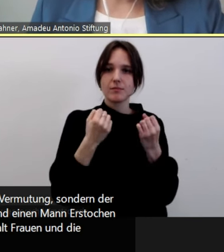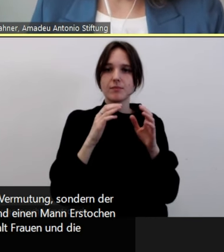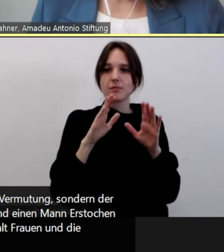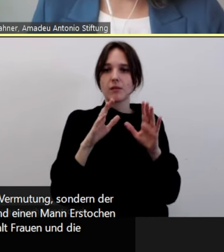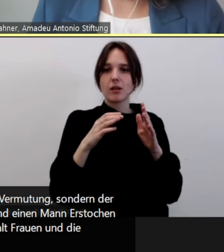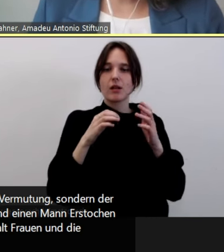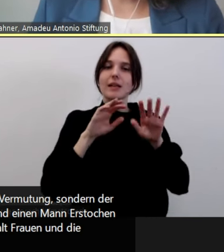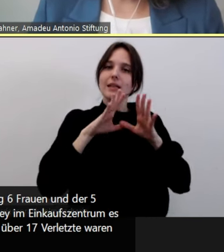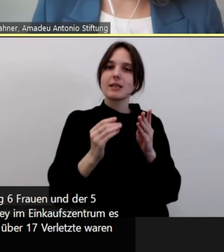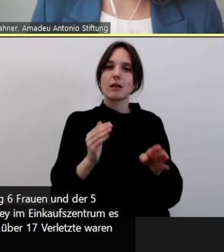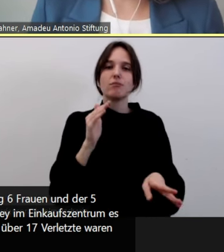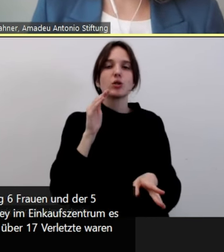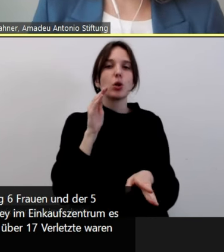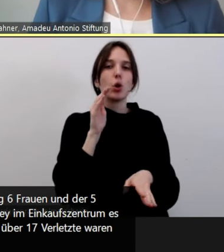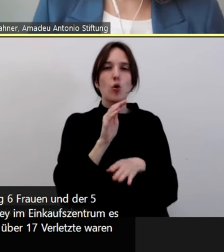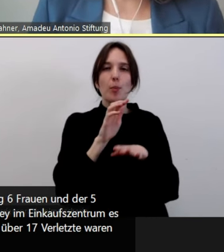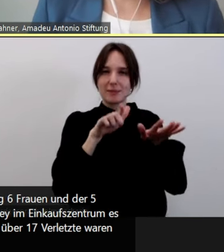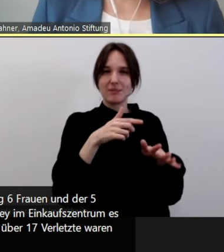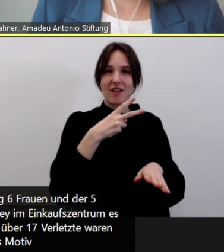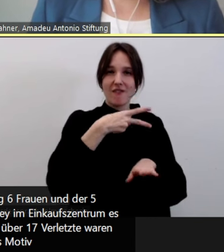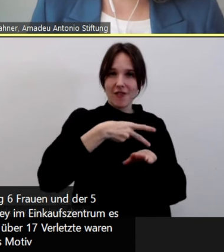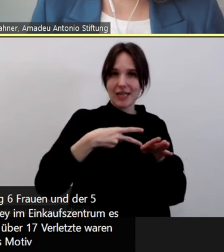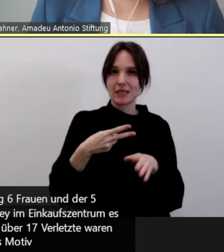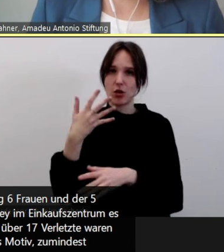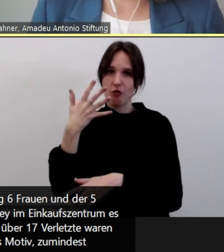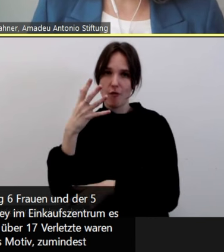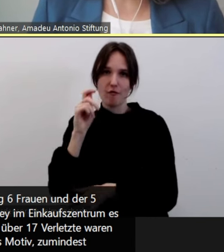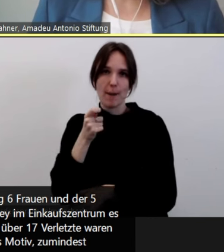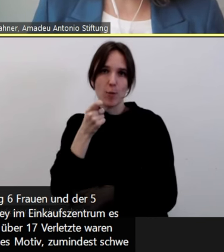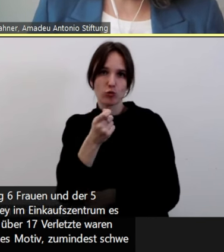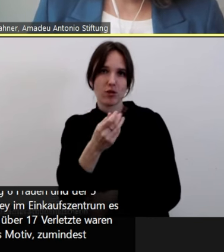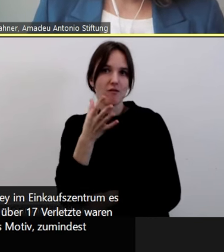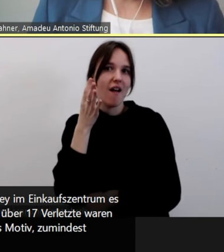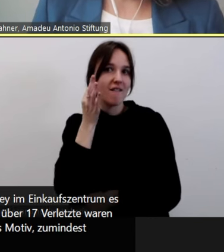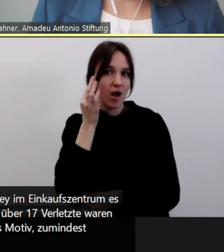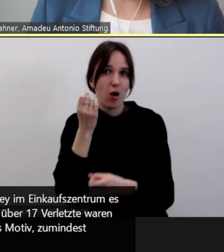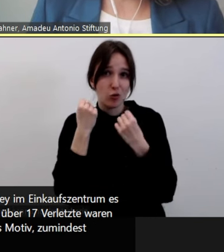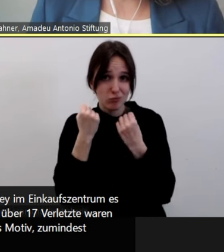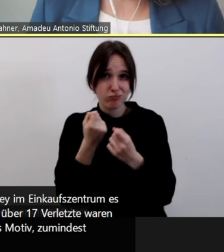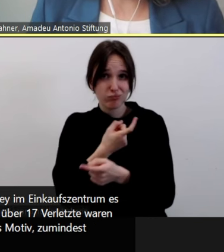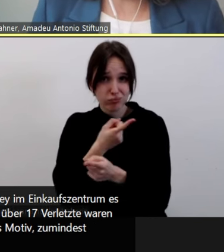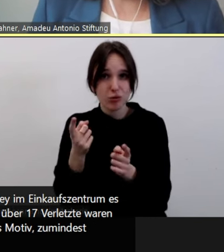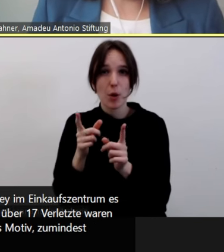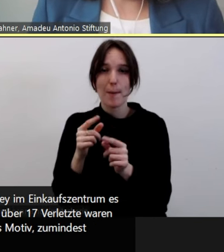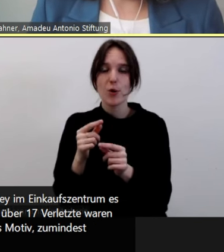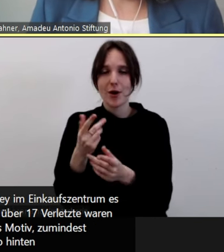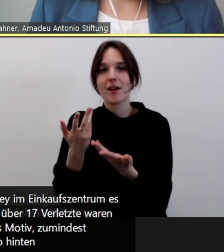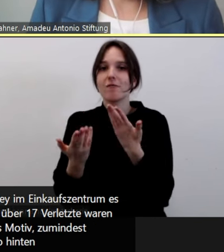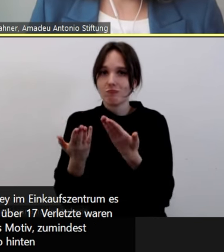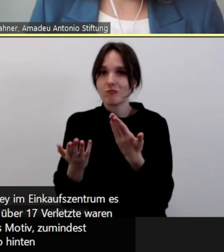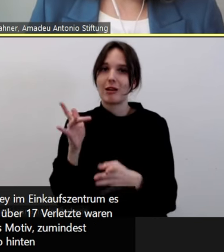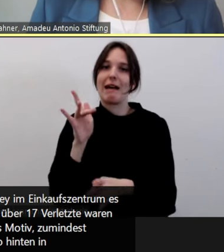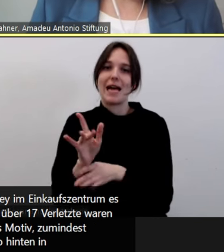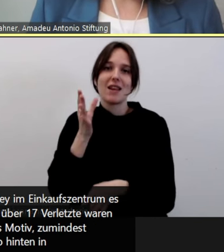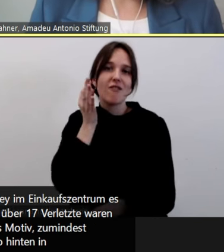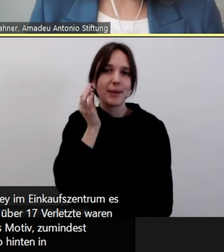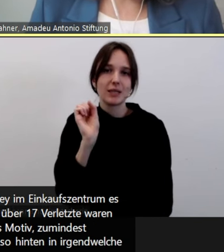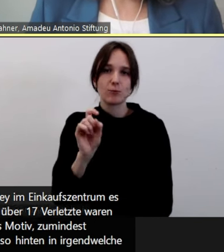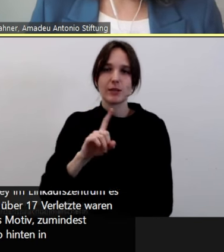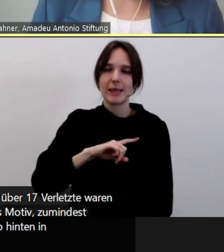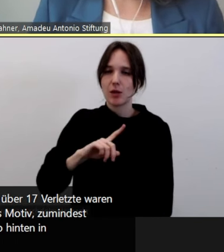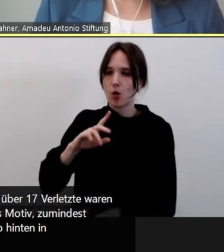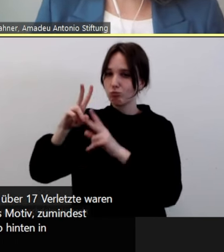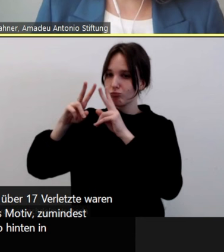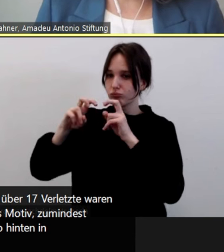waren auch Frauen. Also es ist schon ein frauenfeindliches Motiv, zumindest schwer zu vermuten. Und alles, was ich noch so hinten in irgendwelchen Recherchen